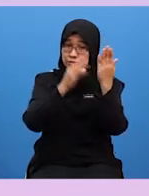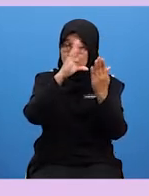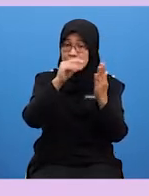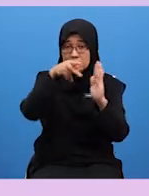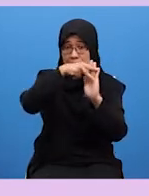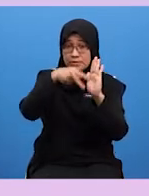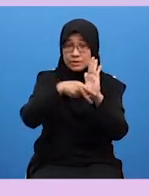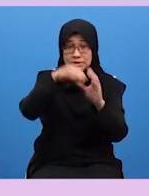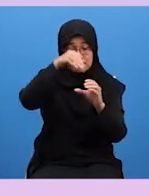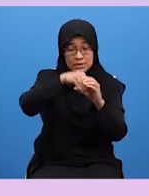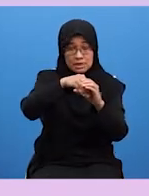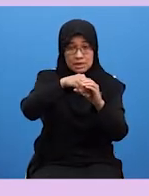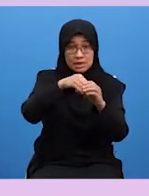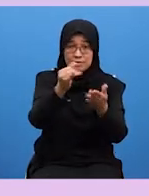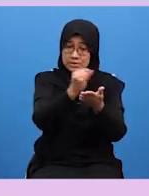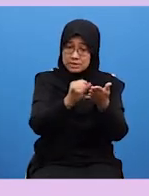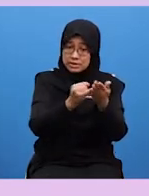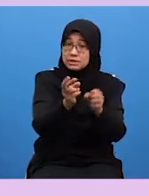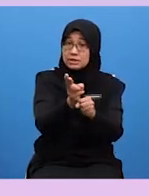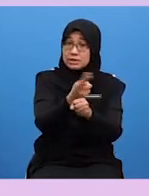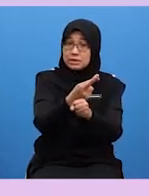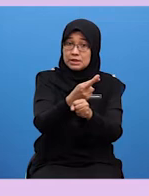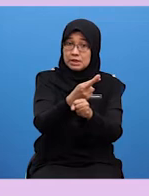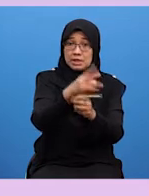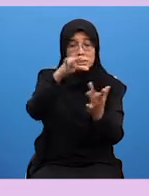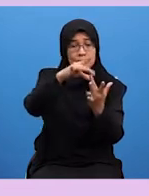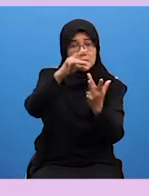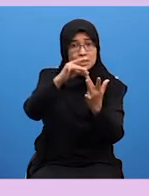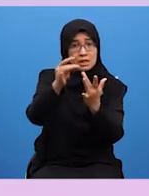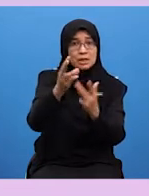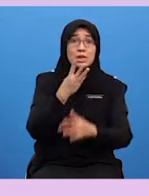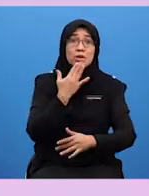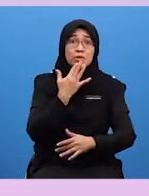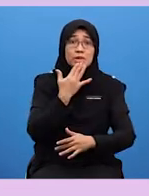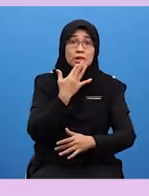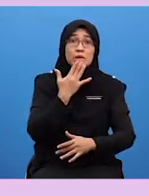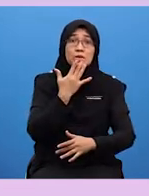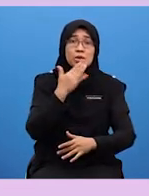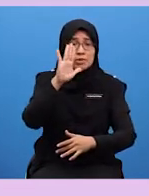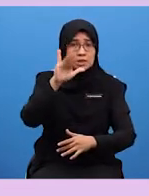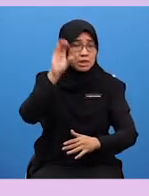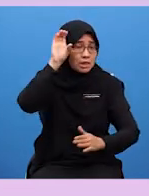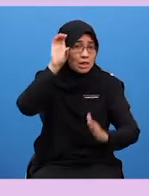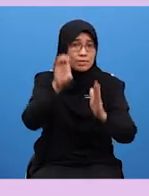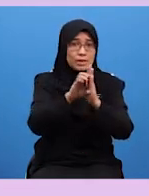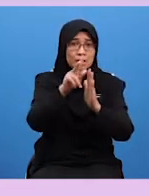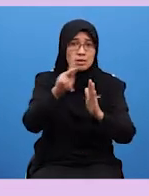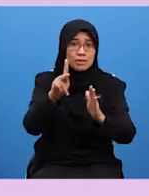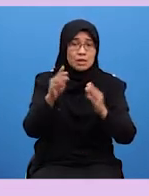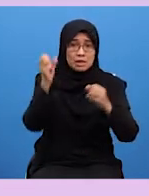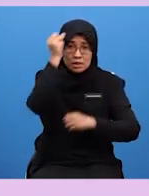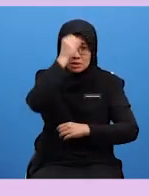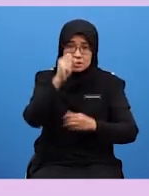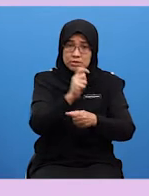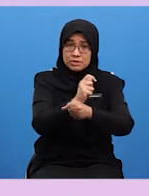seni reka Pemilihan warna Warna-warna yang dapat menggambarkan sifat tradisional